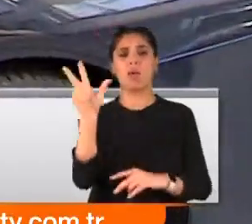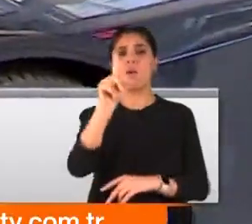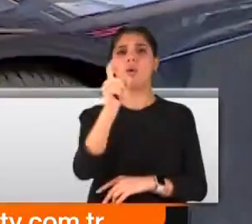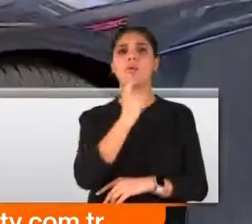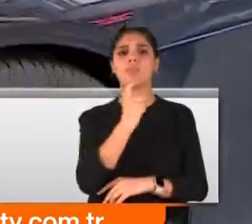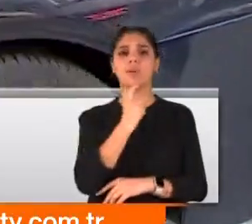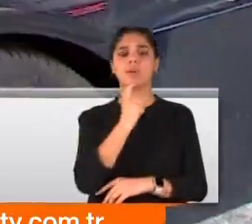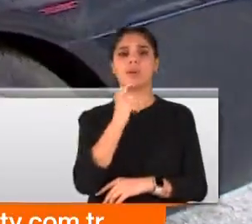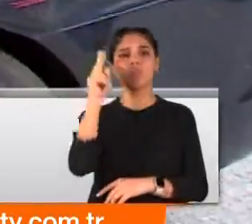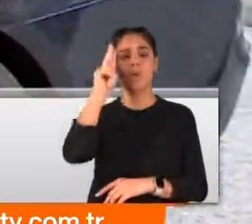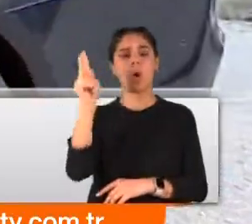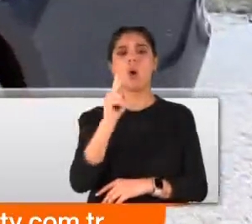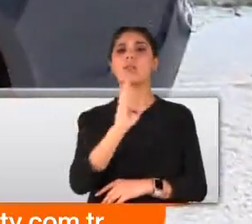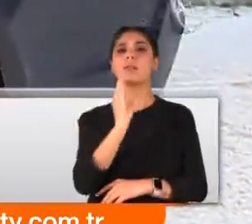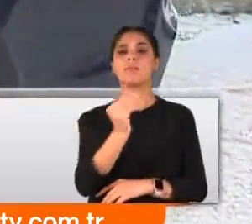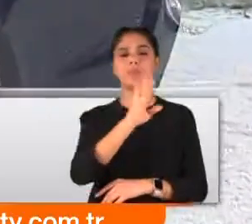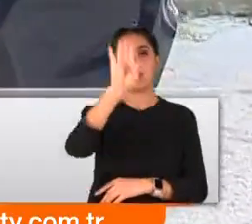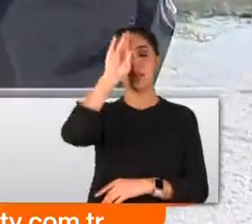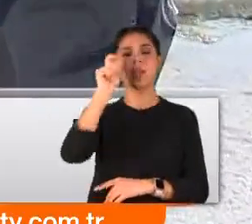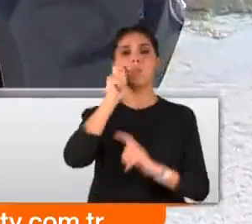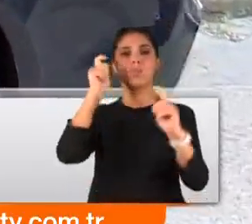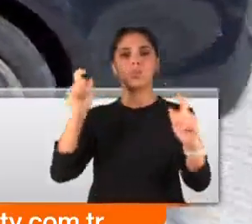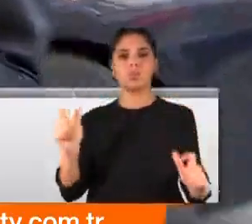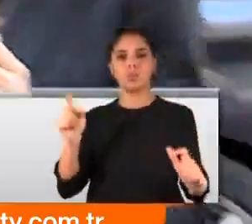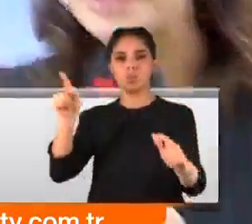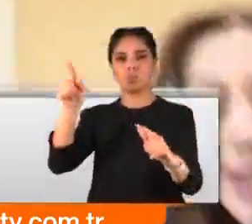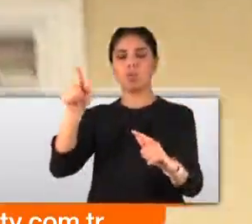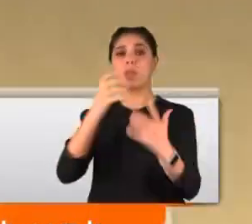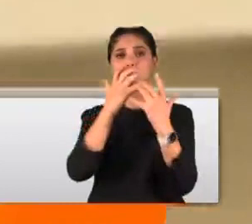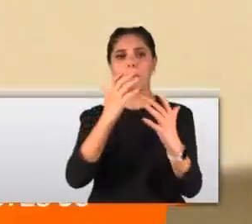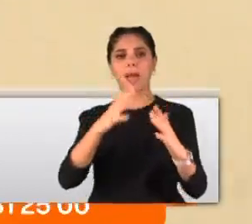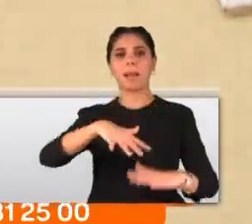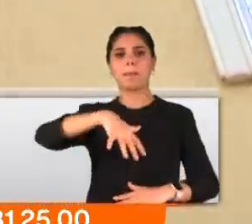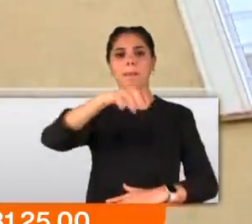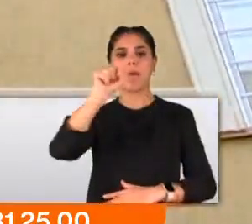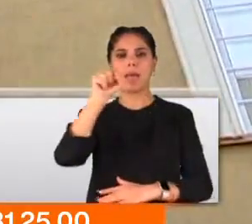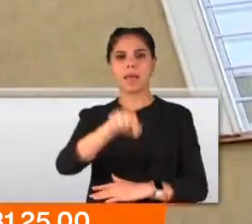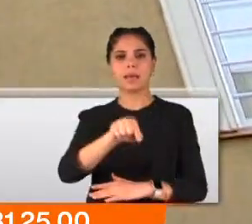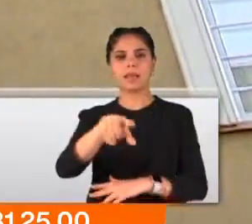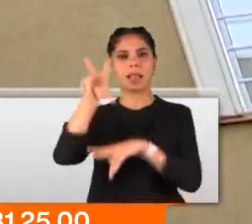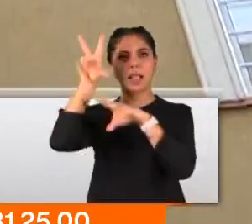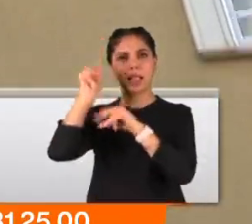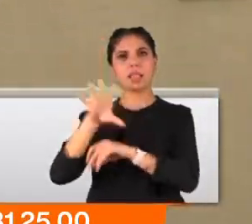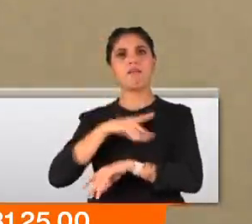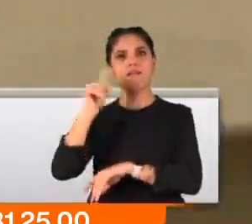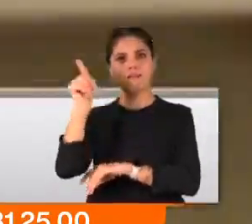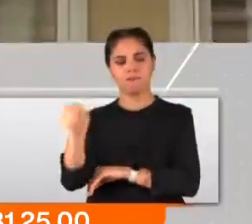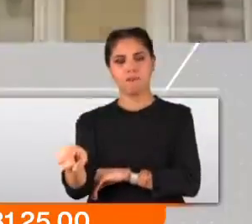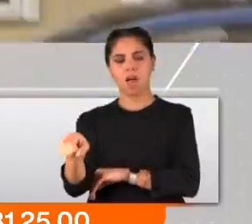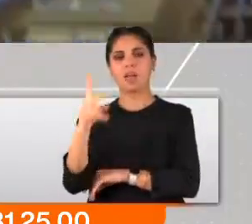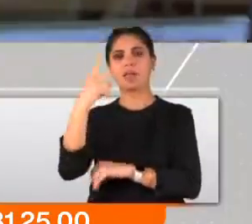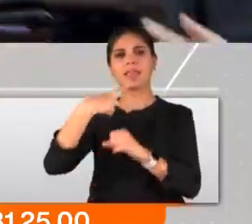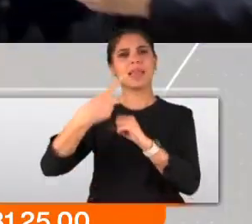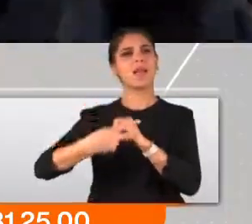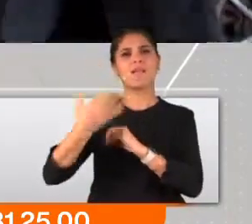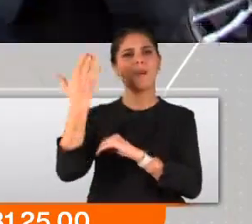yaşındaki otizmli genç İstanbul Sultanbeyeli'deki işte bu rehabilitasyon merkezinde yatılı olarak kalıyordu. Bundan 2